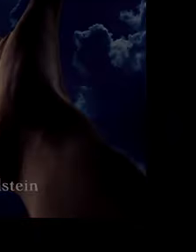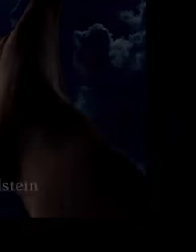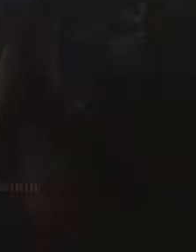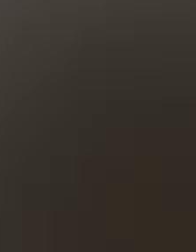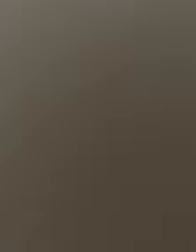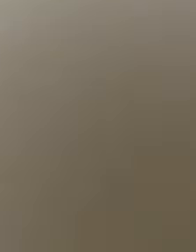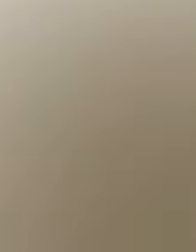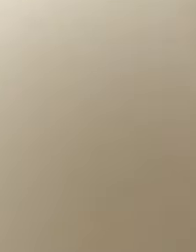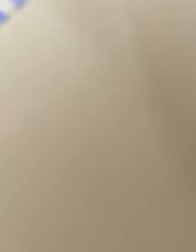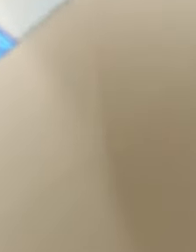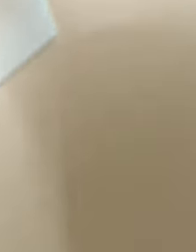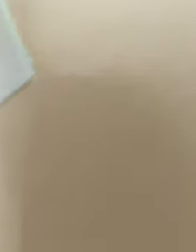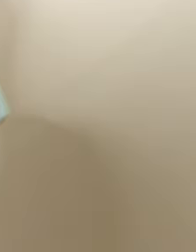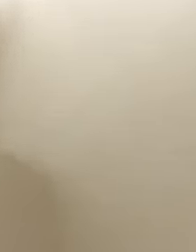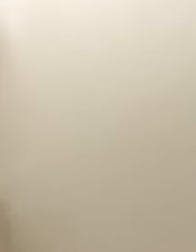Dziękuje